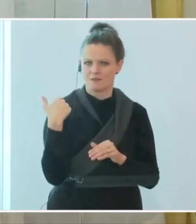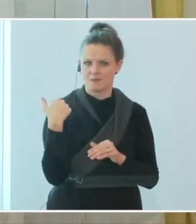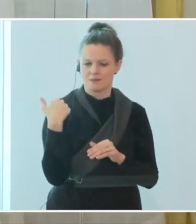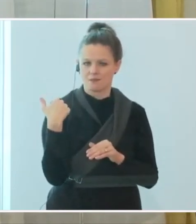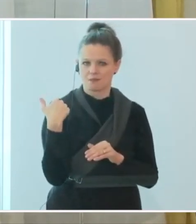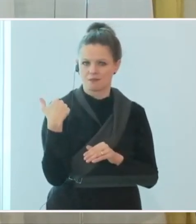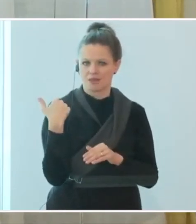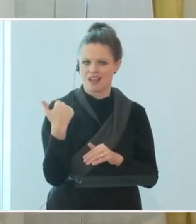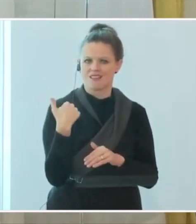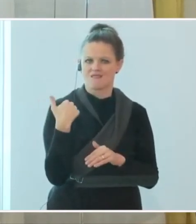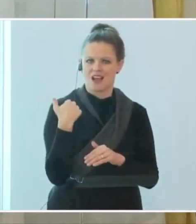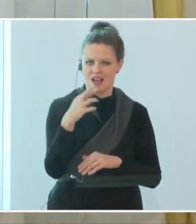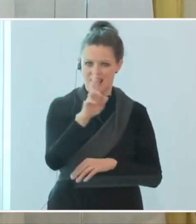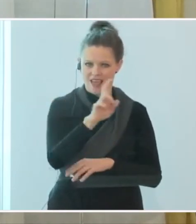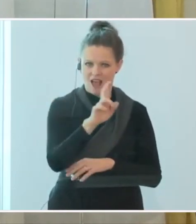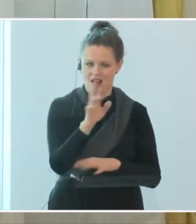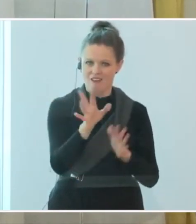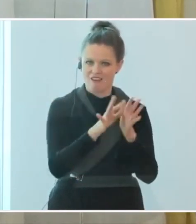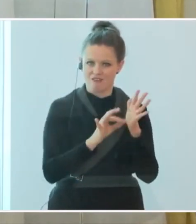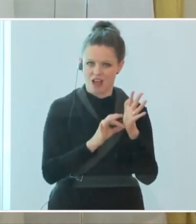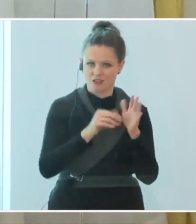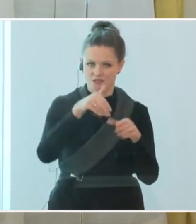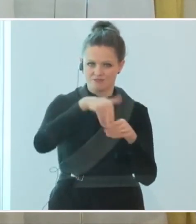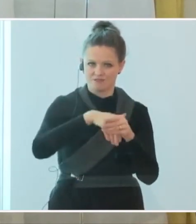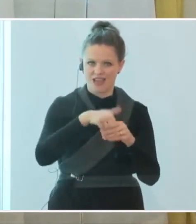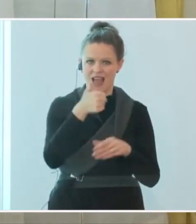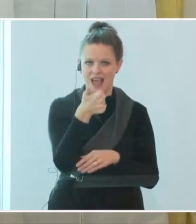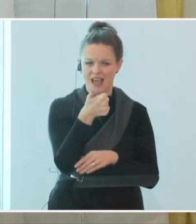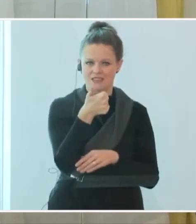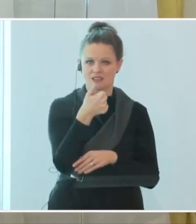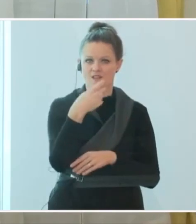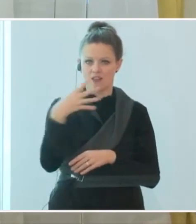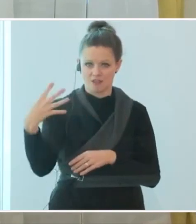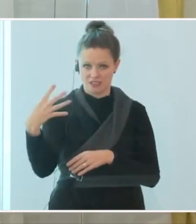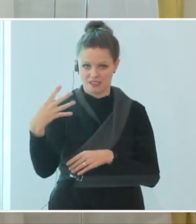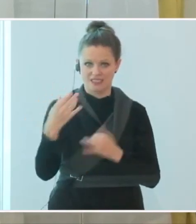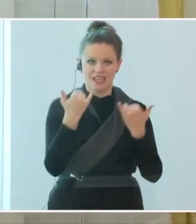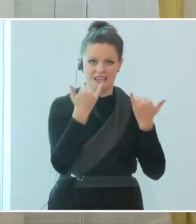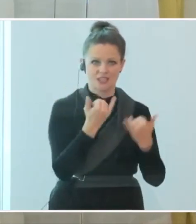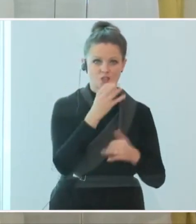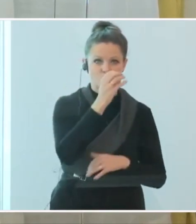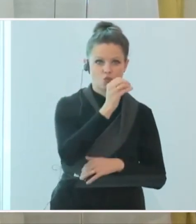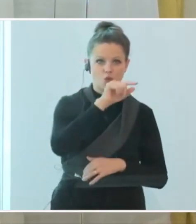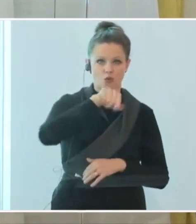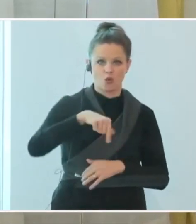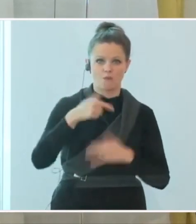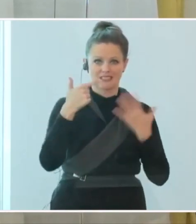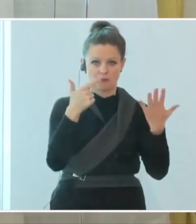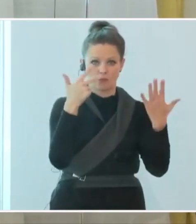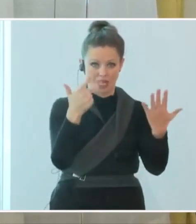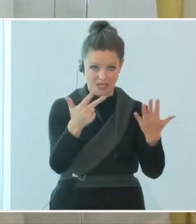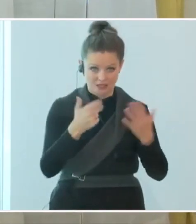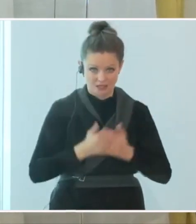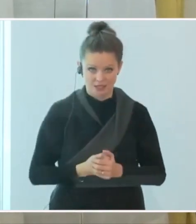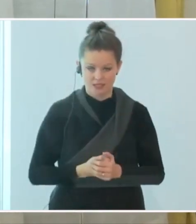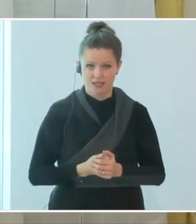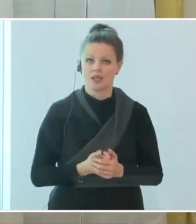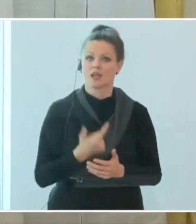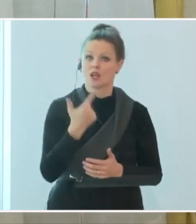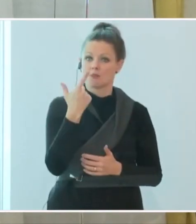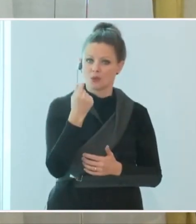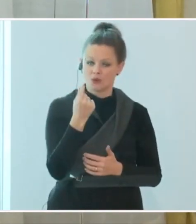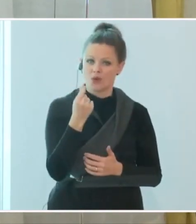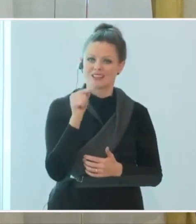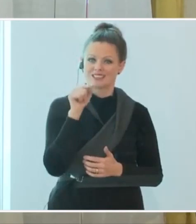Reproduktionsfaktor von 1,44, jetzt sind wir bei 0,87. Das heißt, auch da